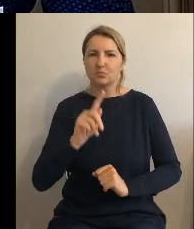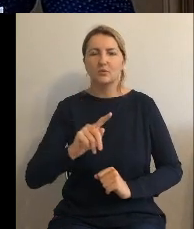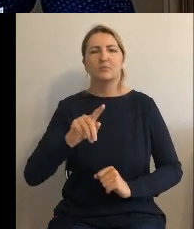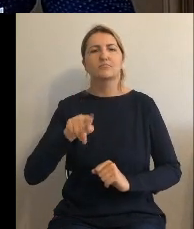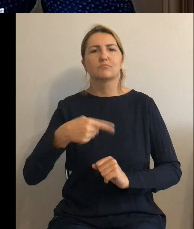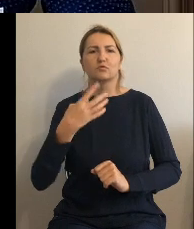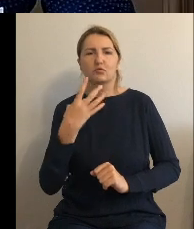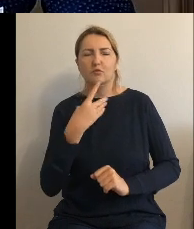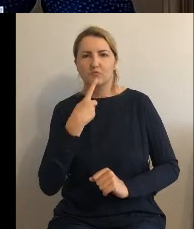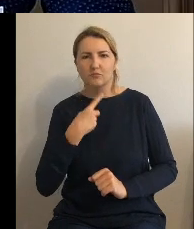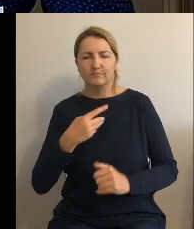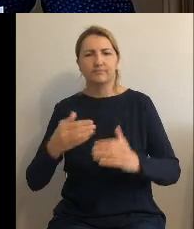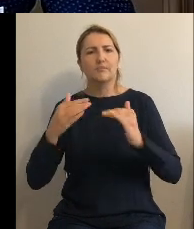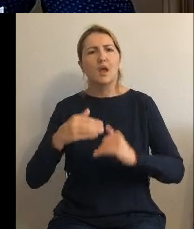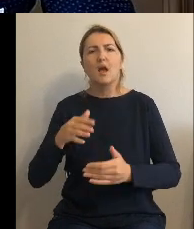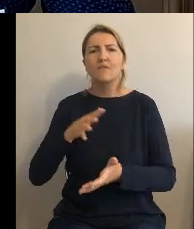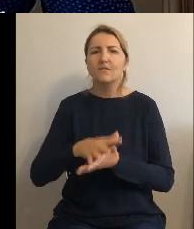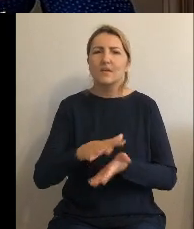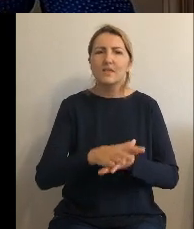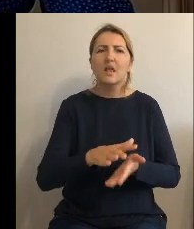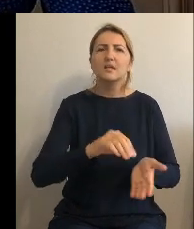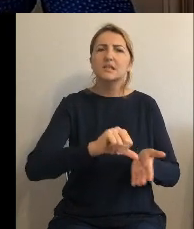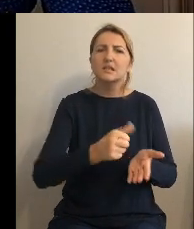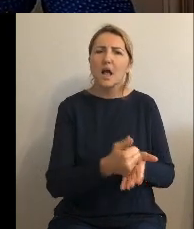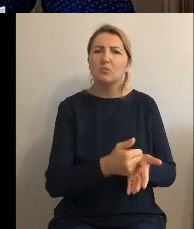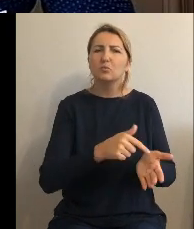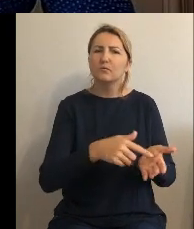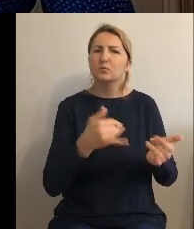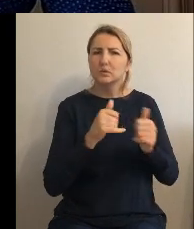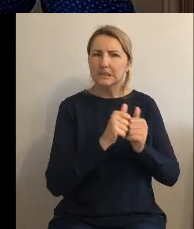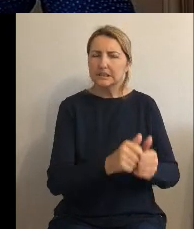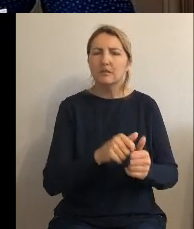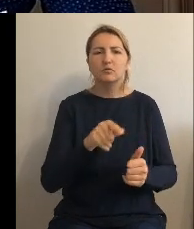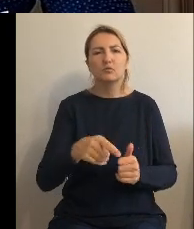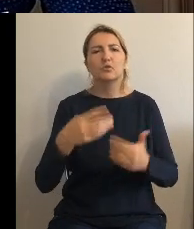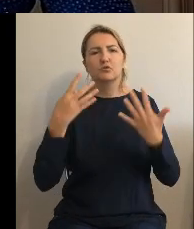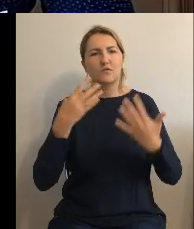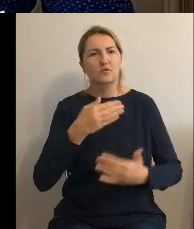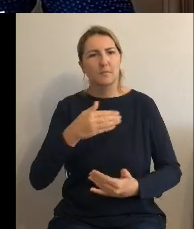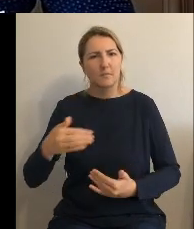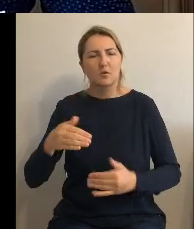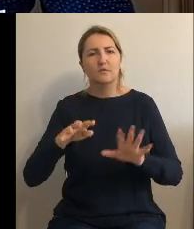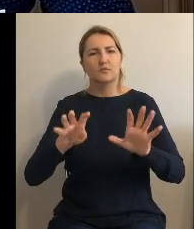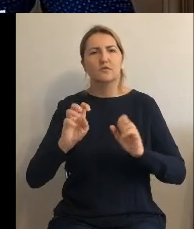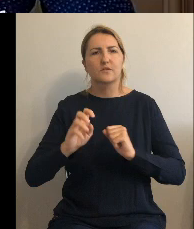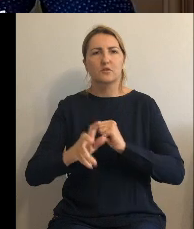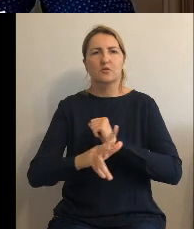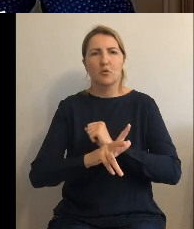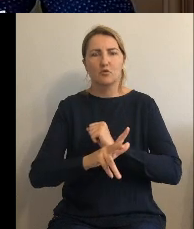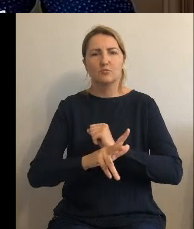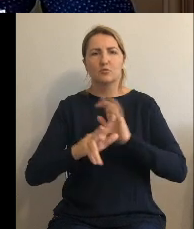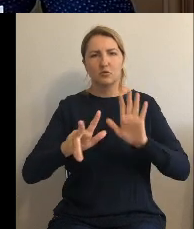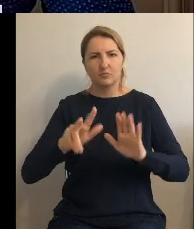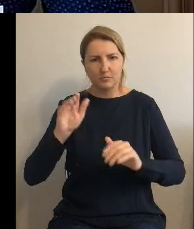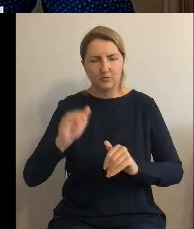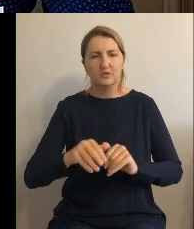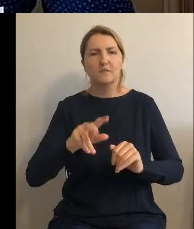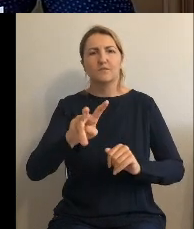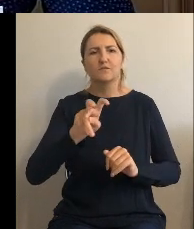związane z realizacją ich statutowych zadań 9 988 267